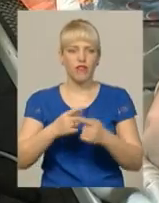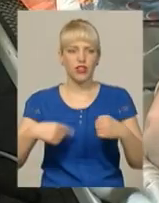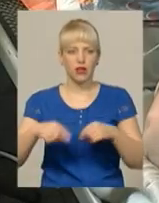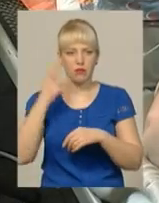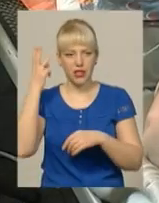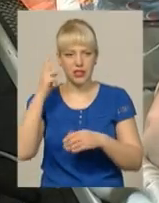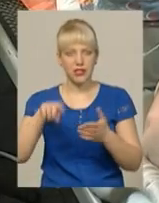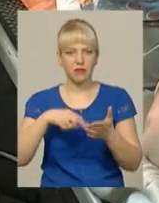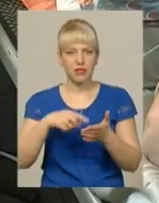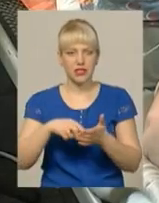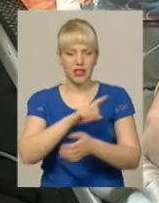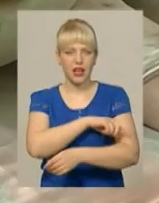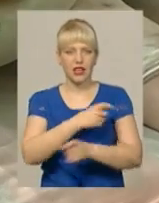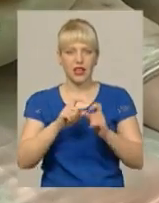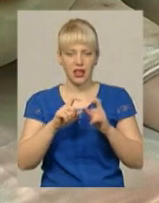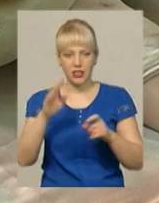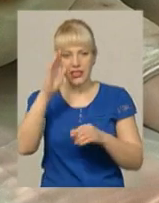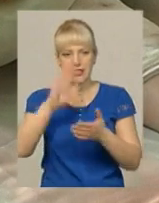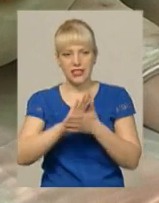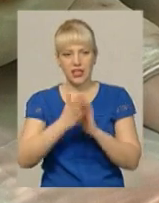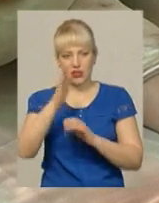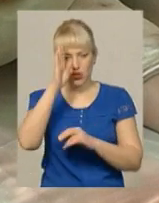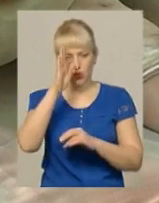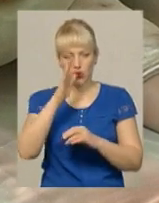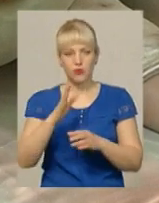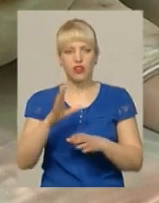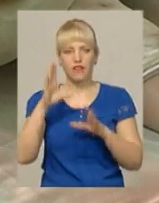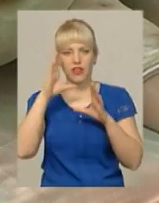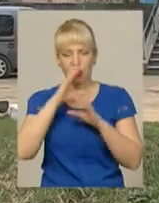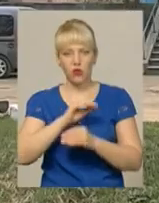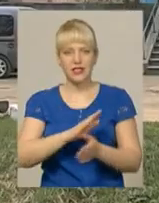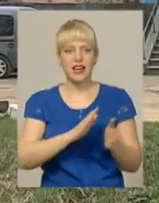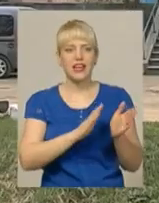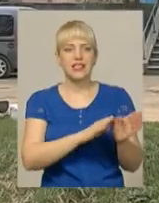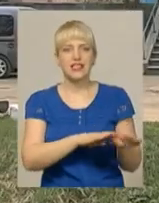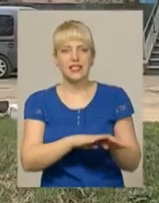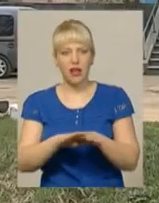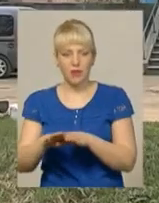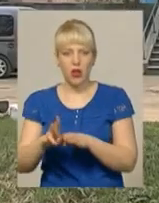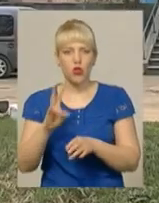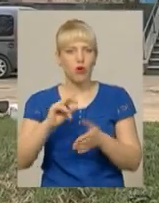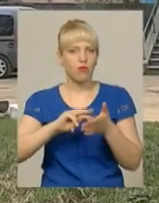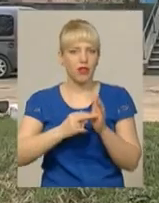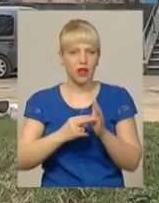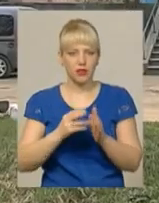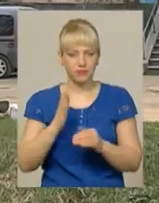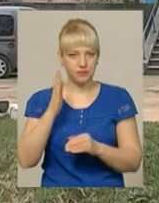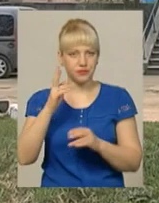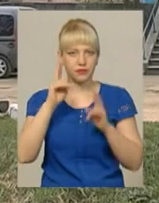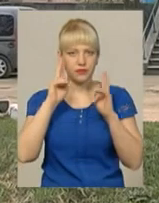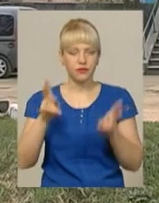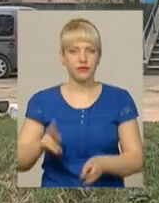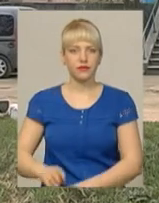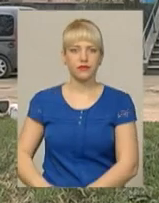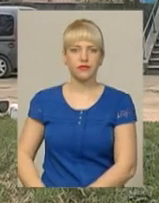хлопчика вдалося стабілізувати, але прогнозів щодо його одужання тут не роблять. Михайло Жила, Тетяна Пресекар, Юрій Чорний. Новини Поділляцентр.